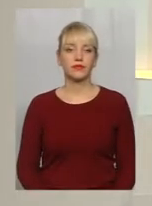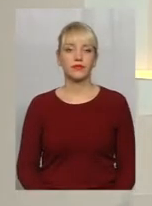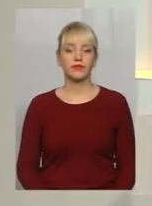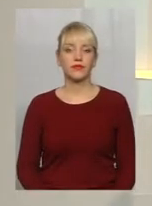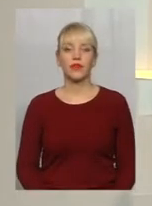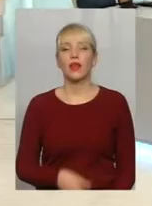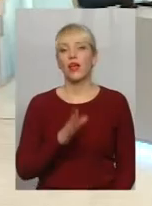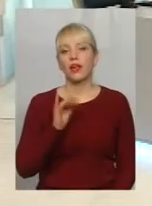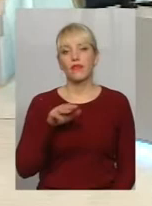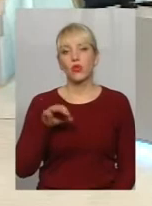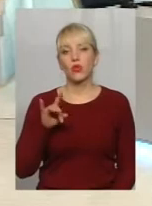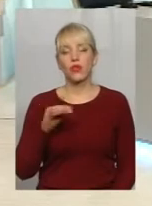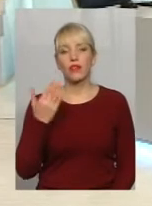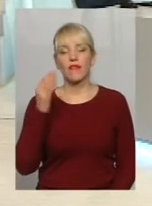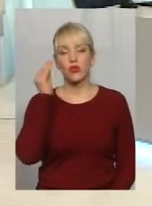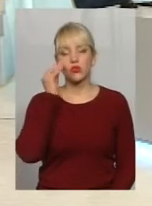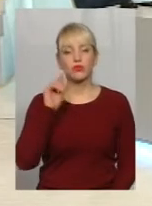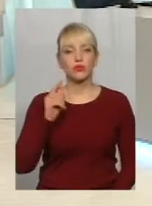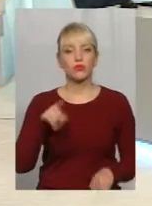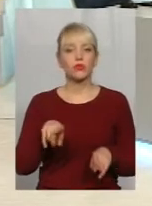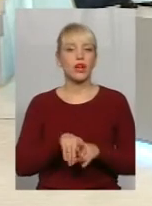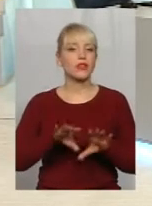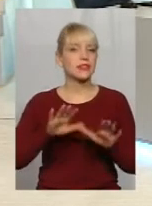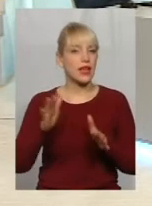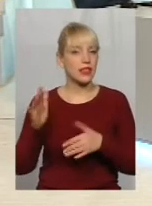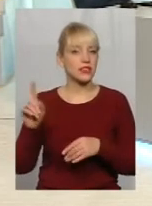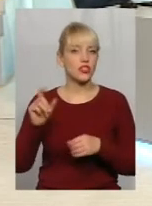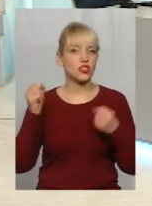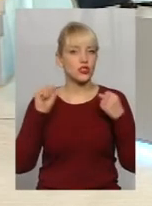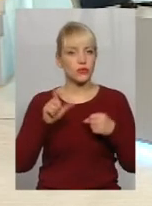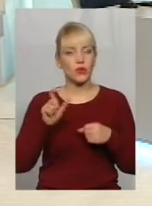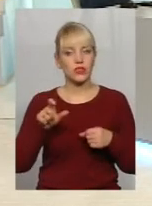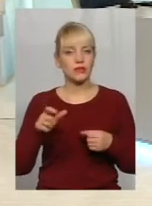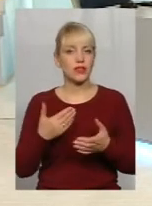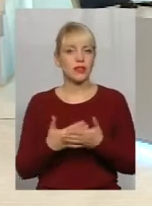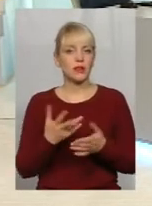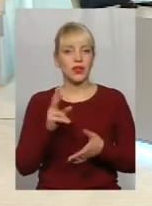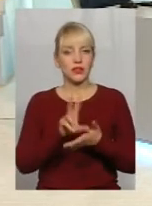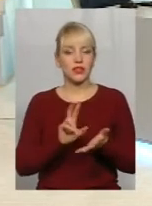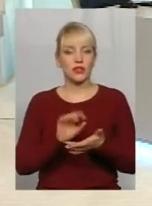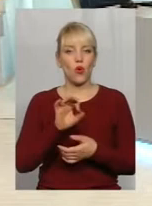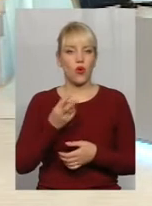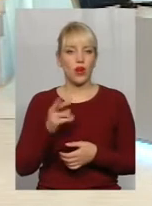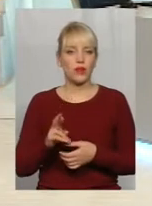Пане Вікторе, на вашу думку, чому так стається, що спортсмени, наприклад, навіть у Ольги,